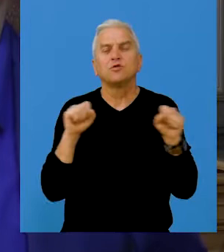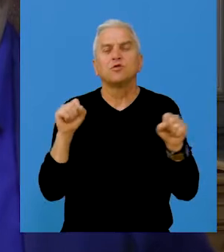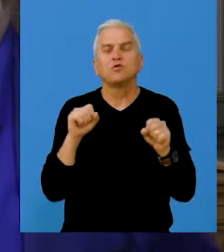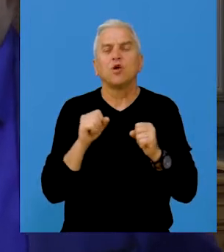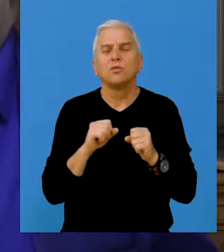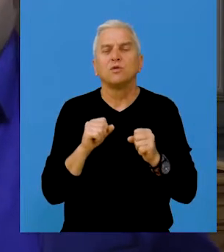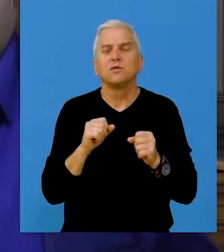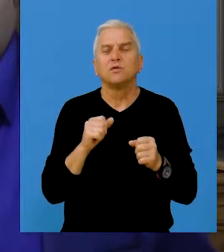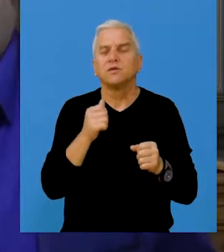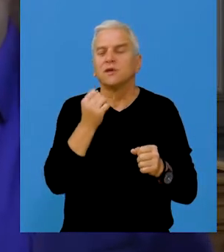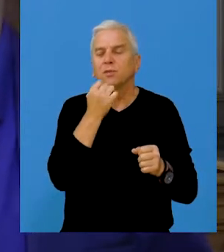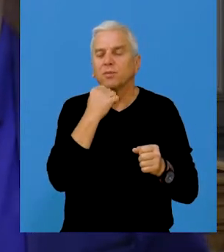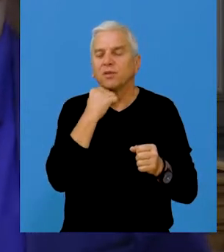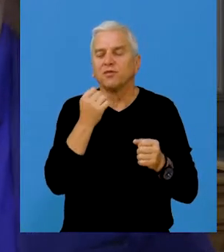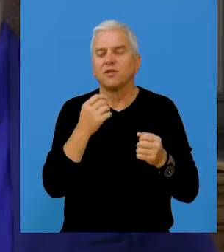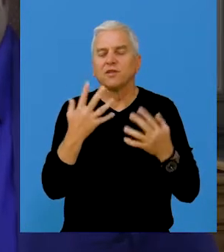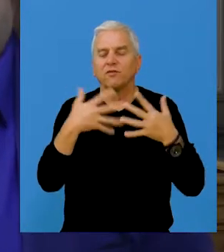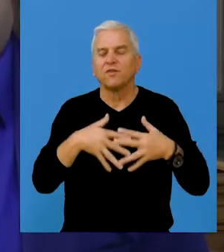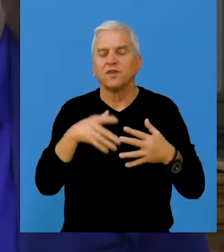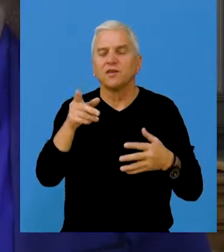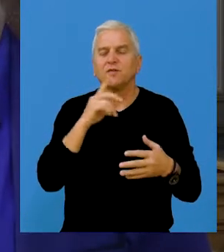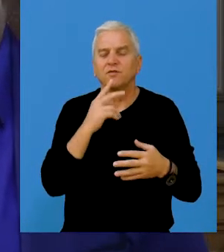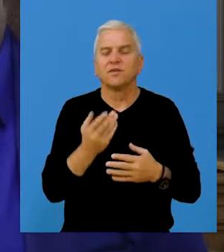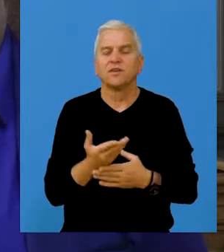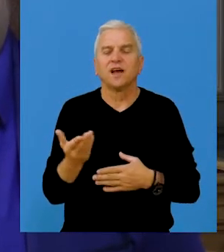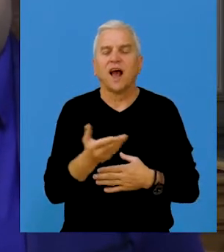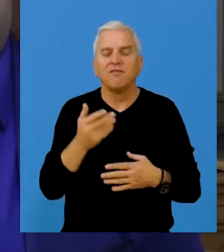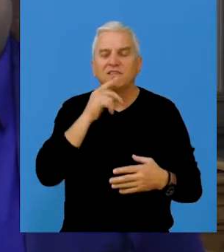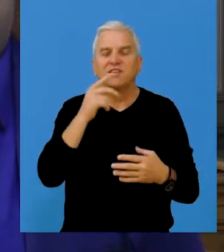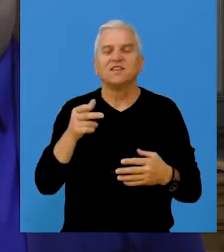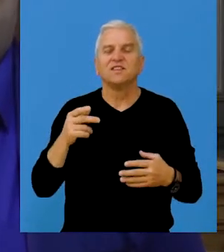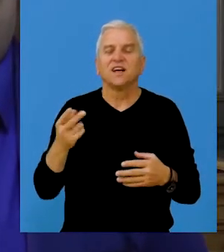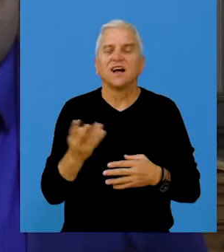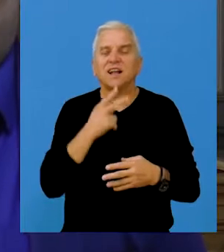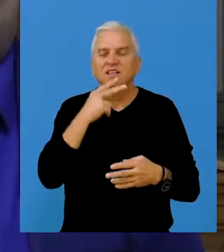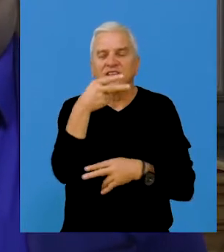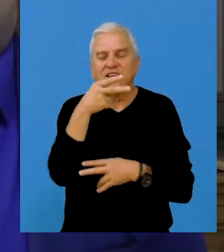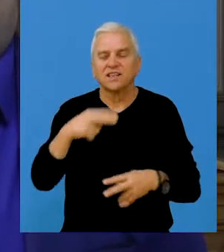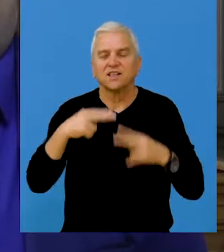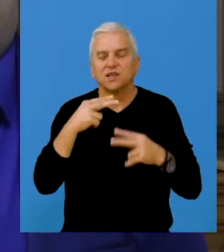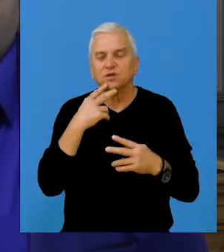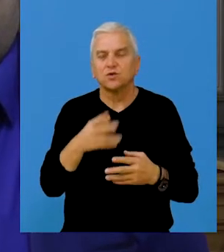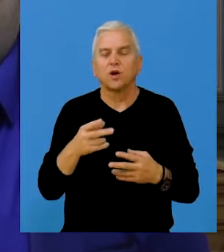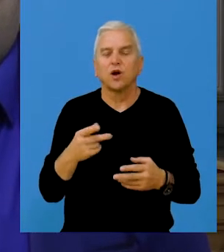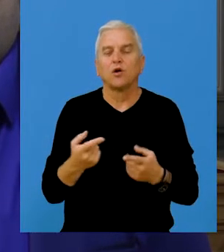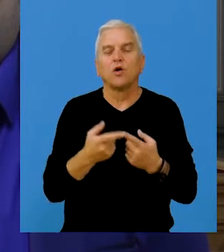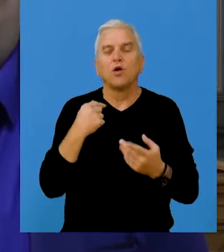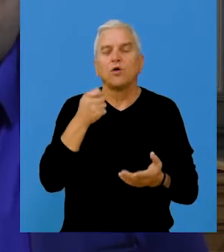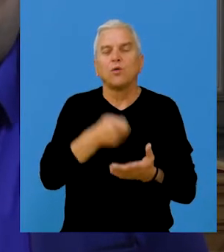oslobode privrednici, odnosno kafići, restorani od